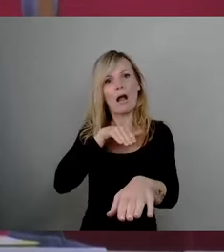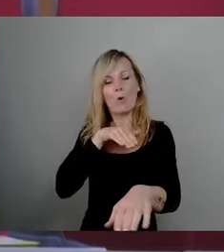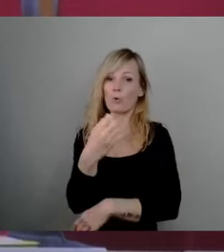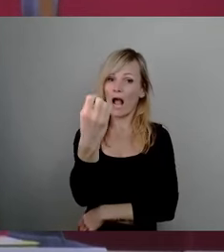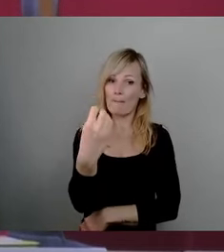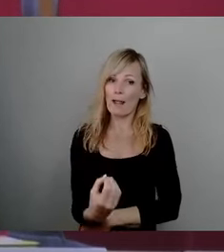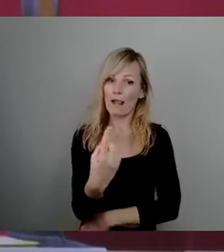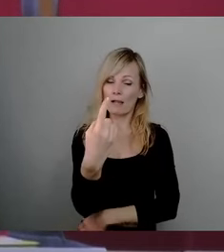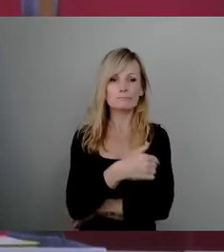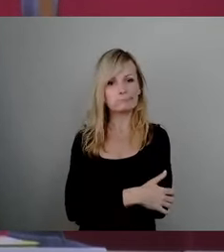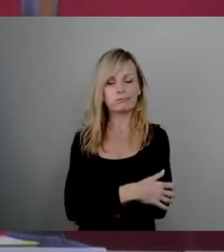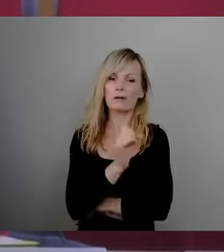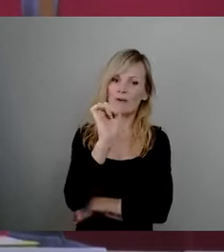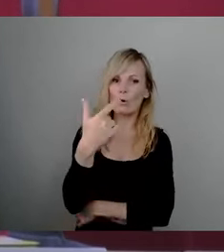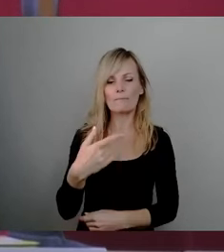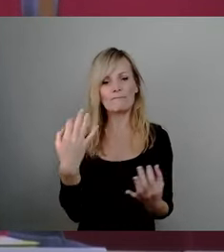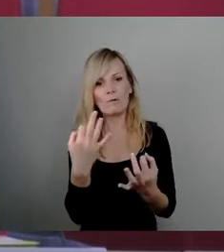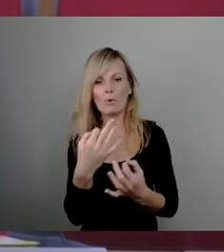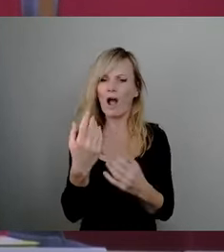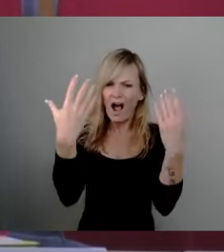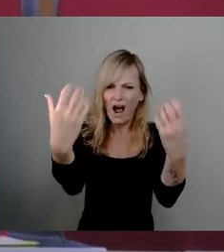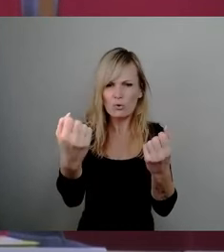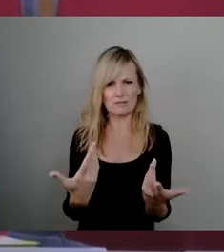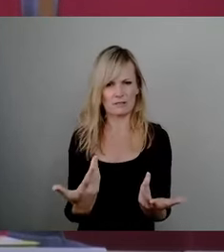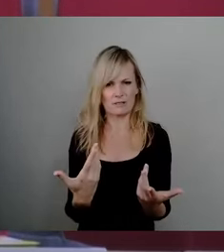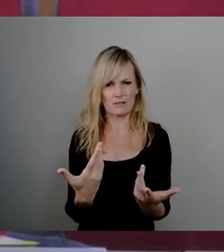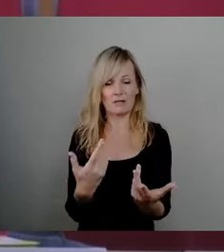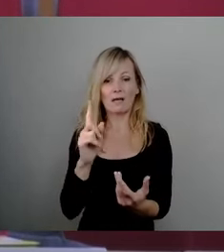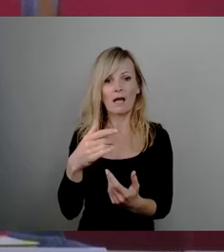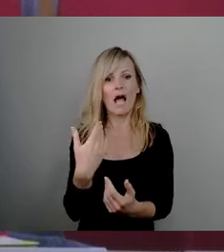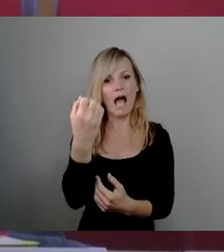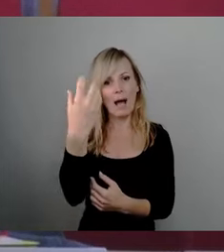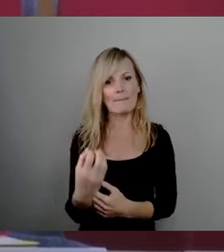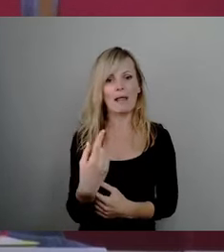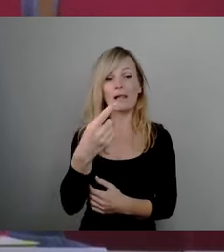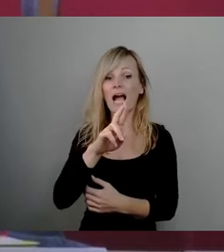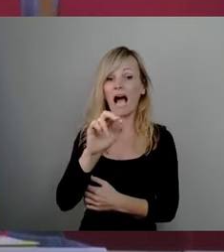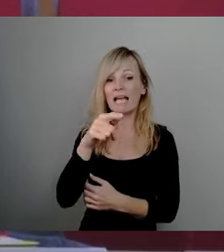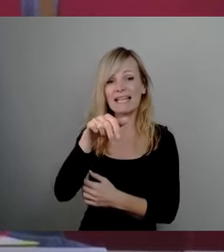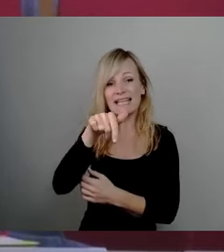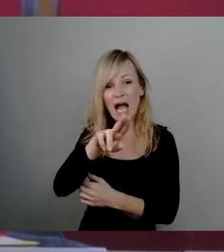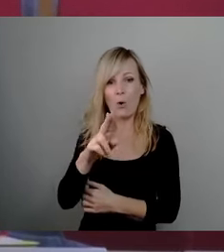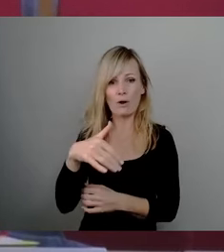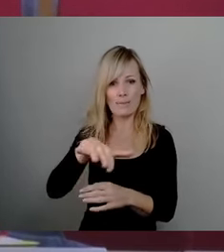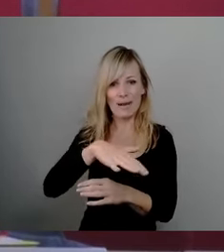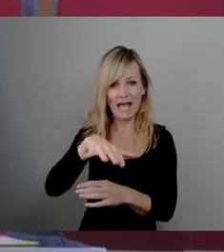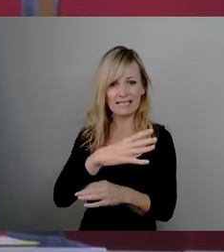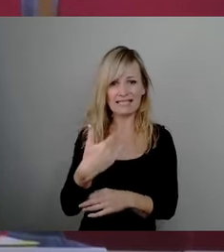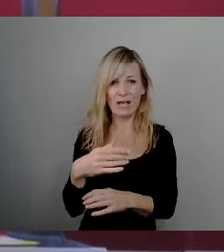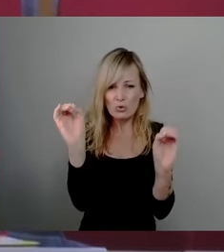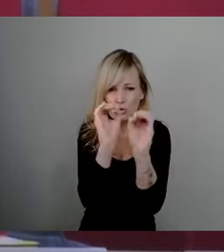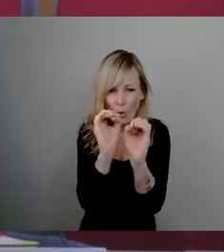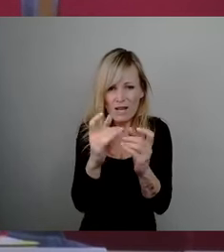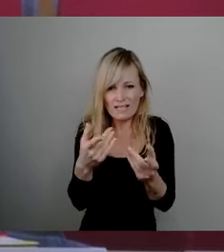sein sollen und warum man die nicht abschaltet, insbesondere die Ampel am Rathenauplatz, die zu überhaupt nichts mehr notwendig ist. Also sorry,